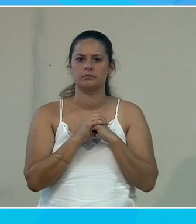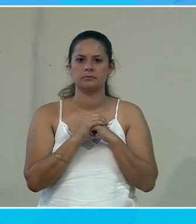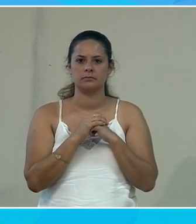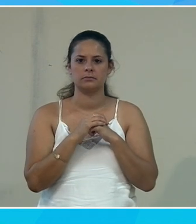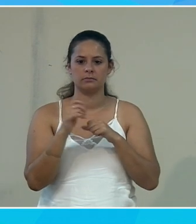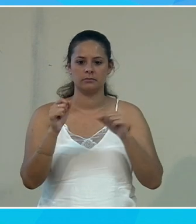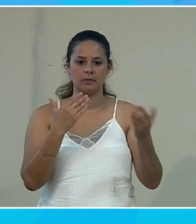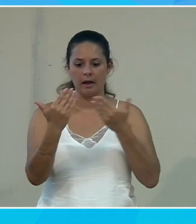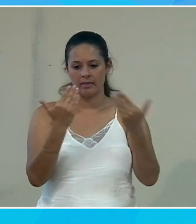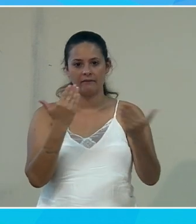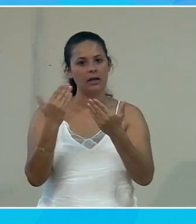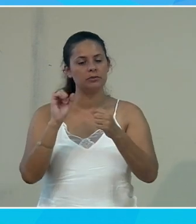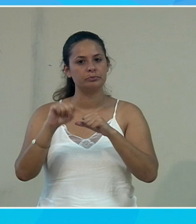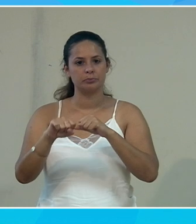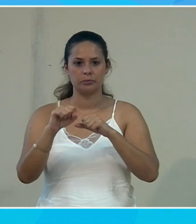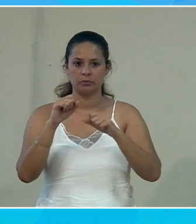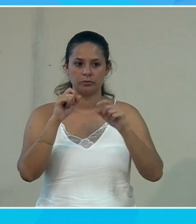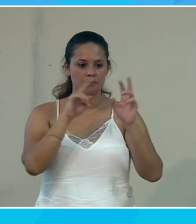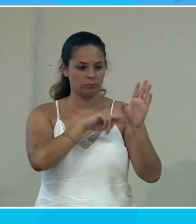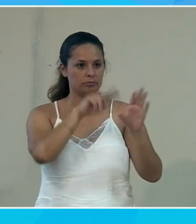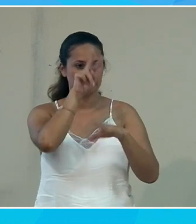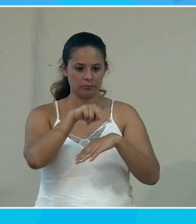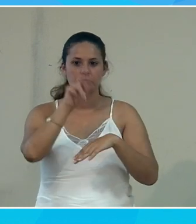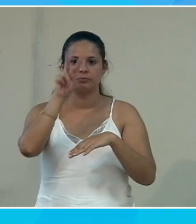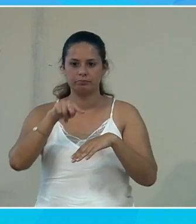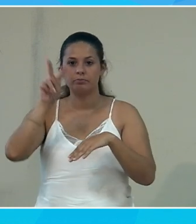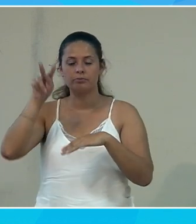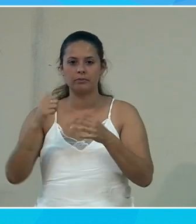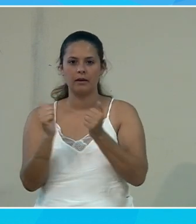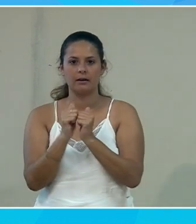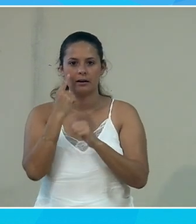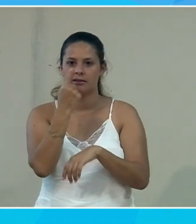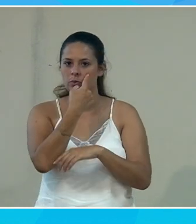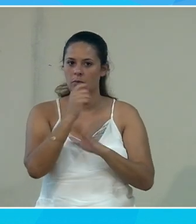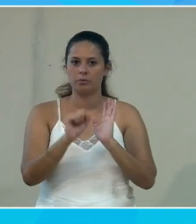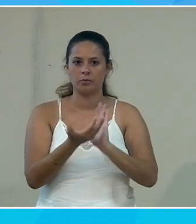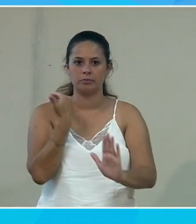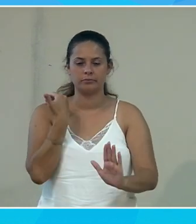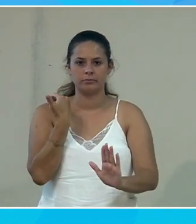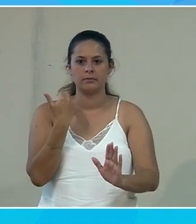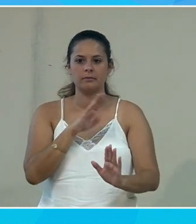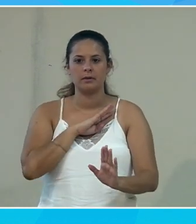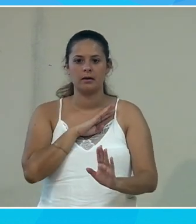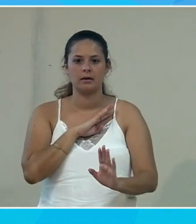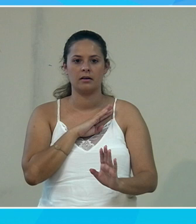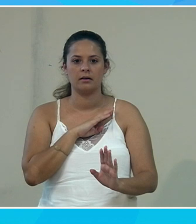qui vont me permettre d'interagir avec mes yeux sur l'ordinateur. Je vais le redésactiver parce qu'en fait, c'est vrai que c'est intéressant